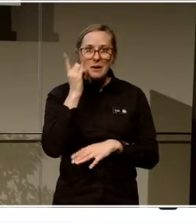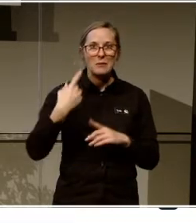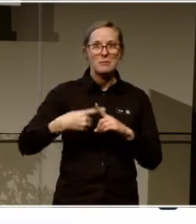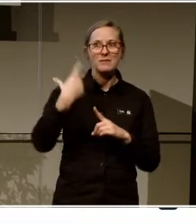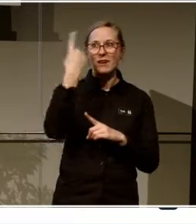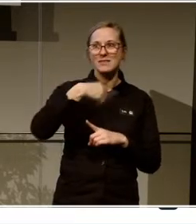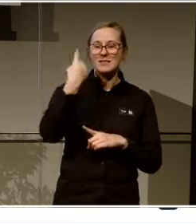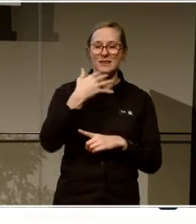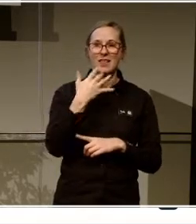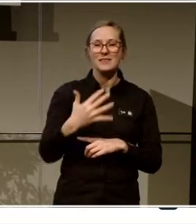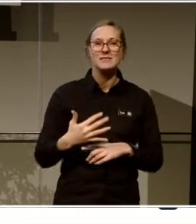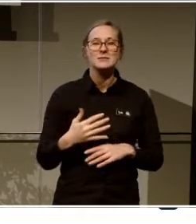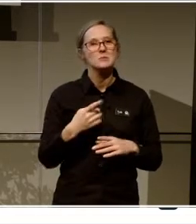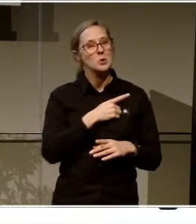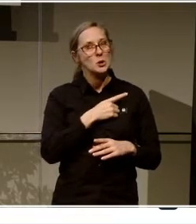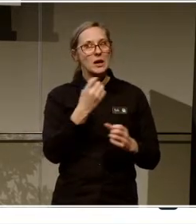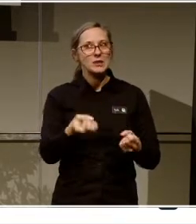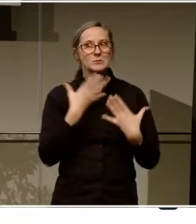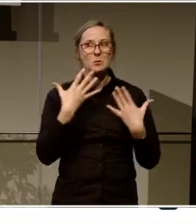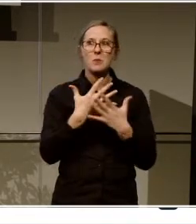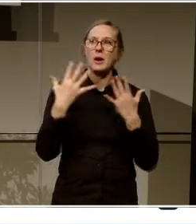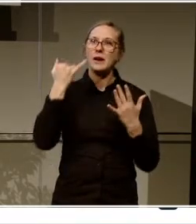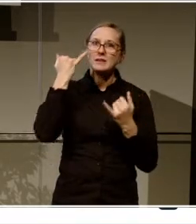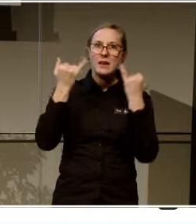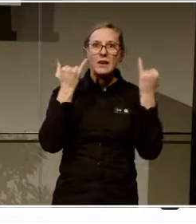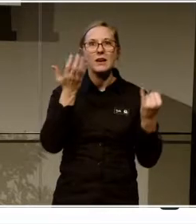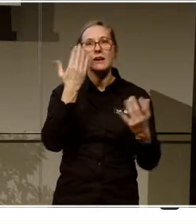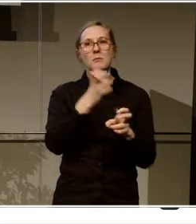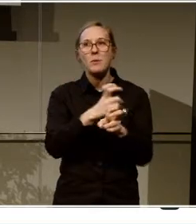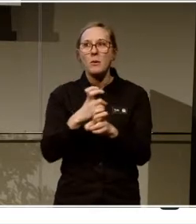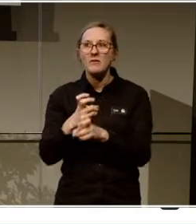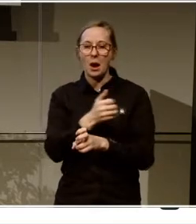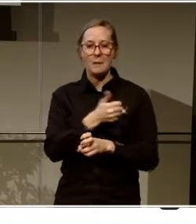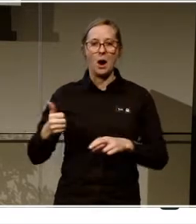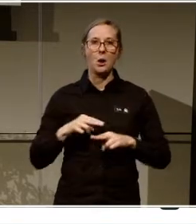Massor av inspiration. Många idéer som jag kan testa och genomföra direkt. Det är bara åk.